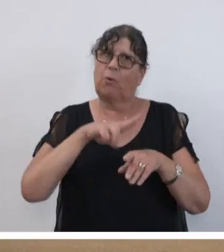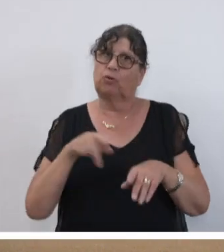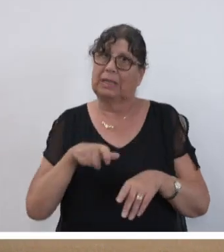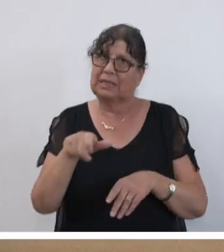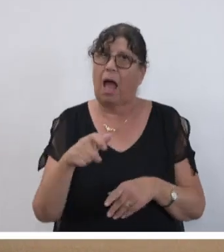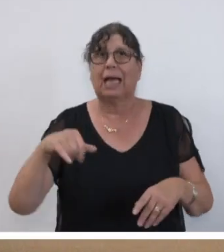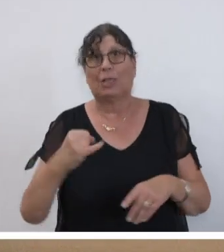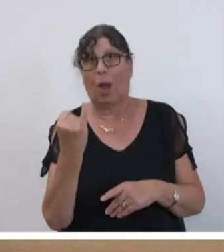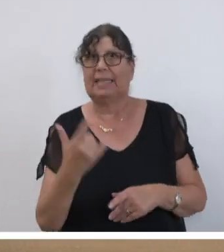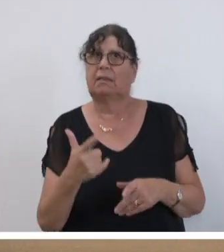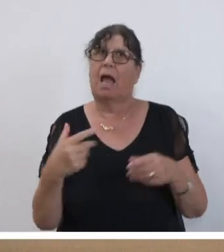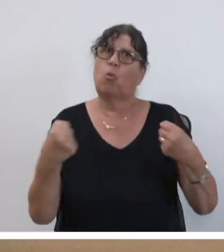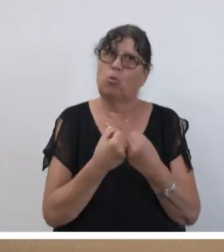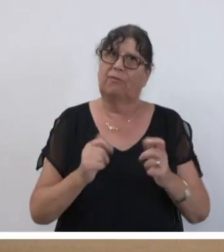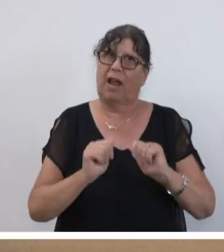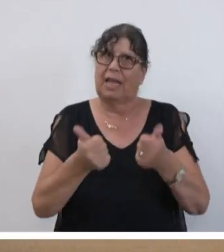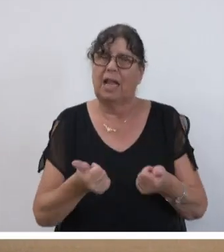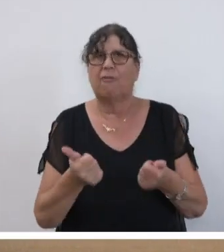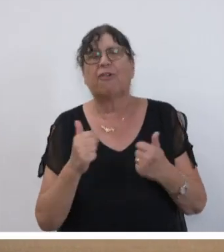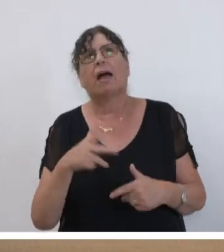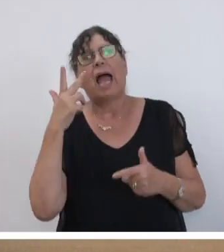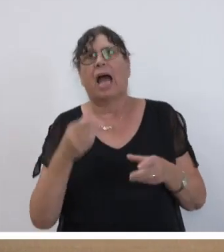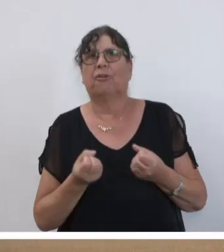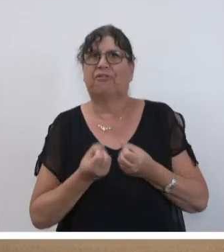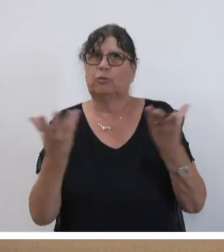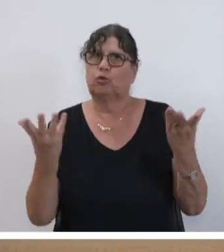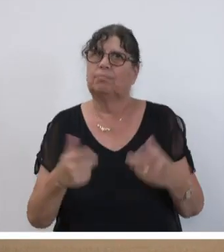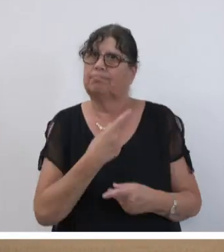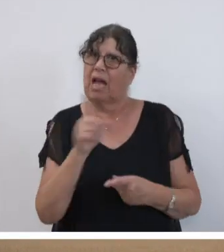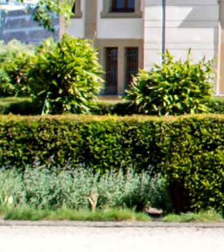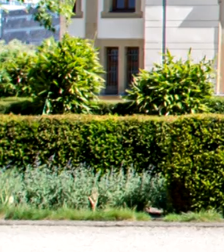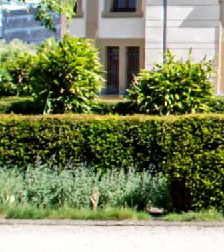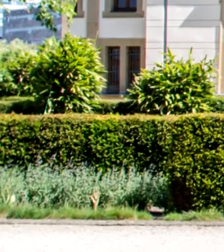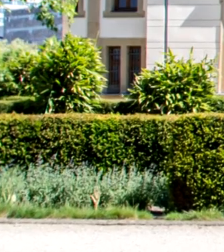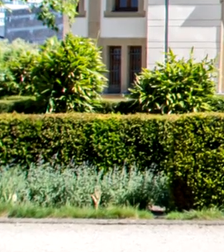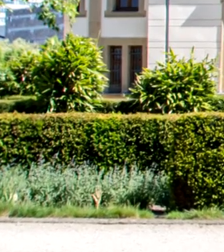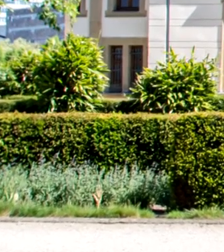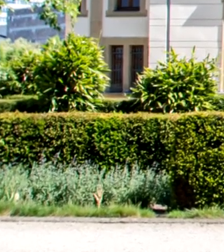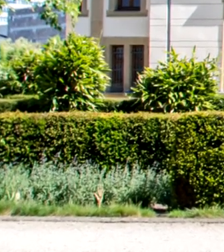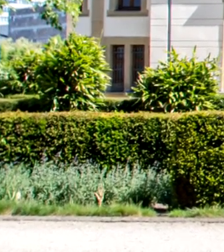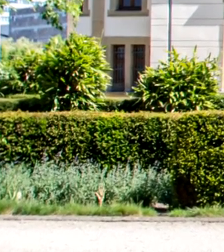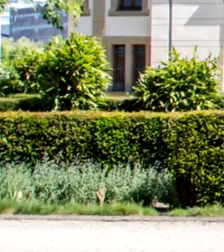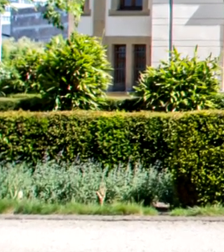Johanniter-Unfallhilfe, Herrn Leonard Frisch. Seien auch Sie uns alle herzlich willkommen. Vielen Dank.